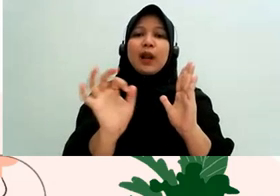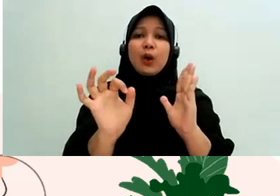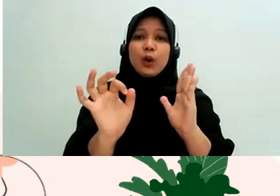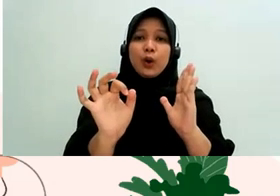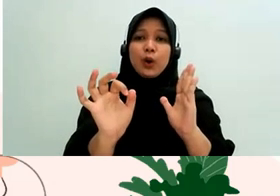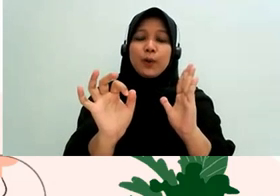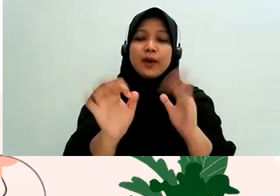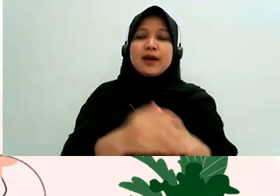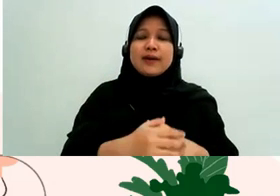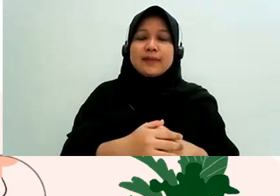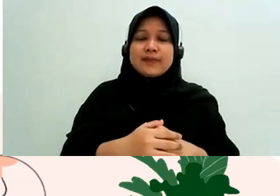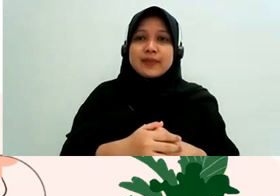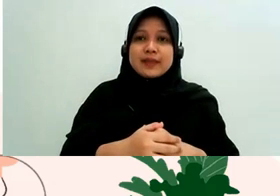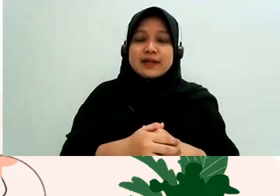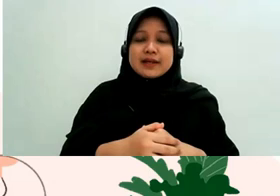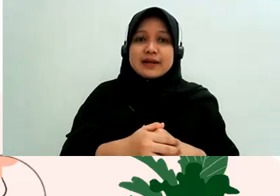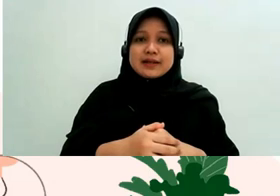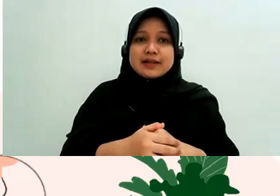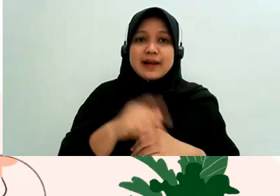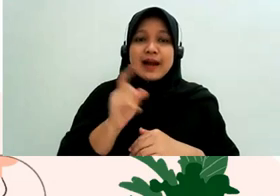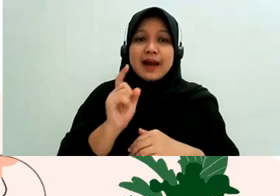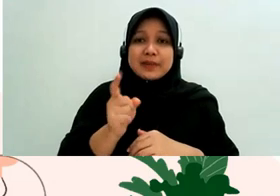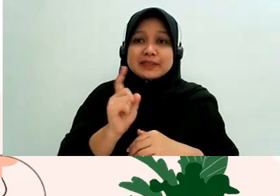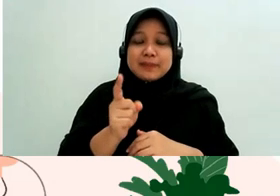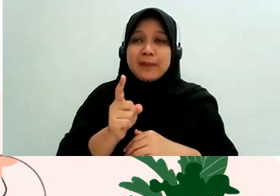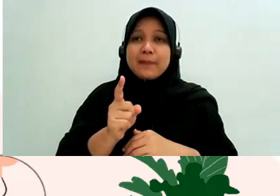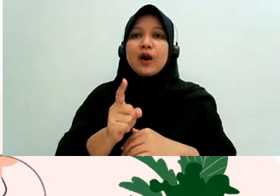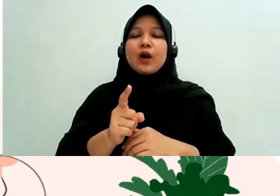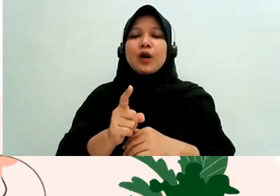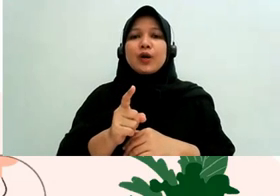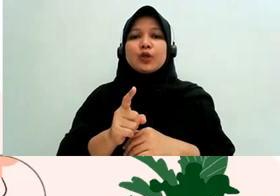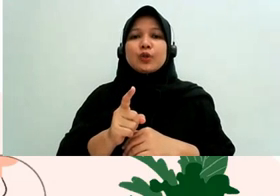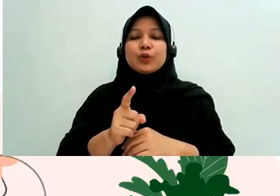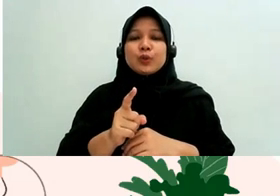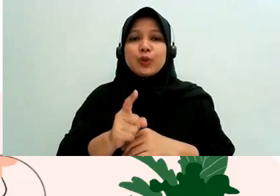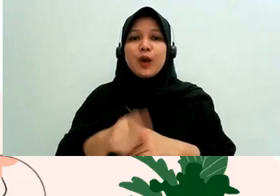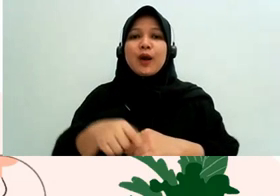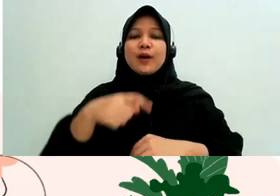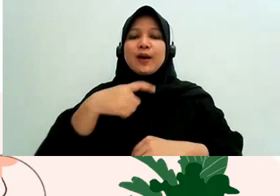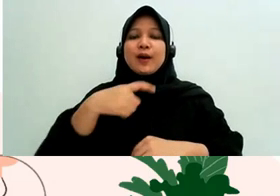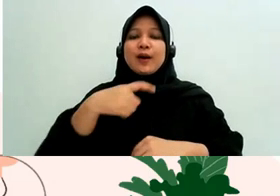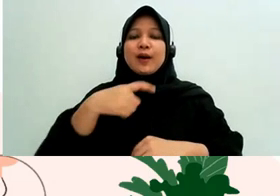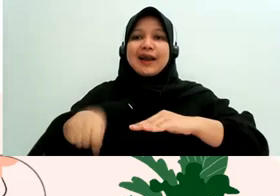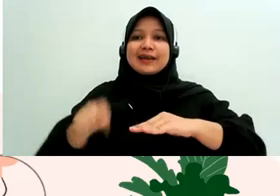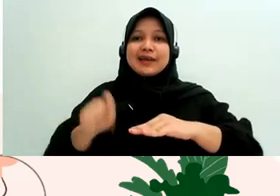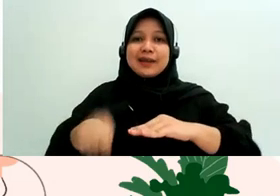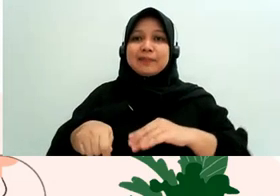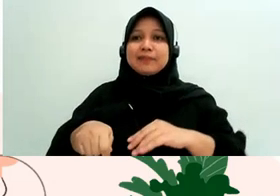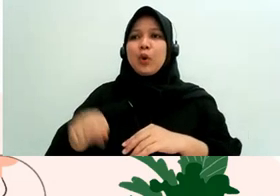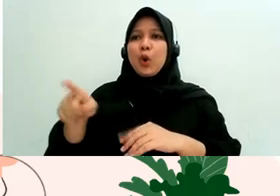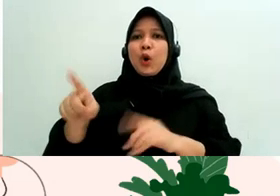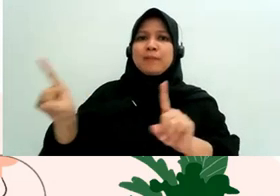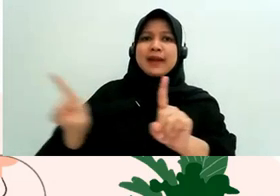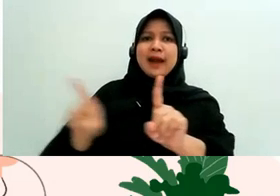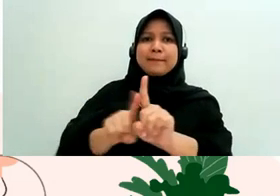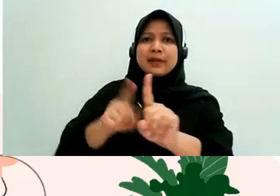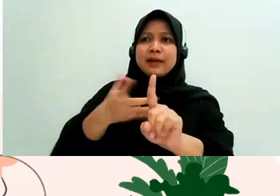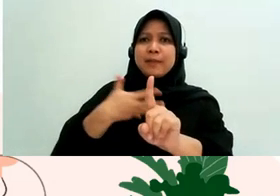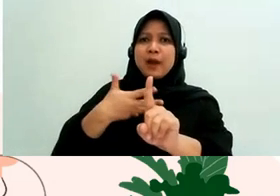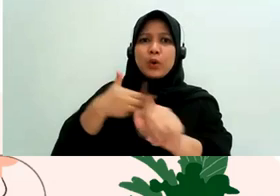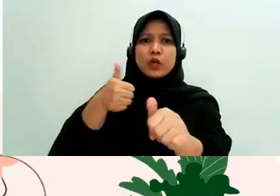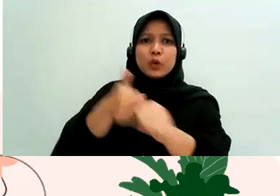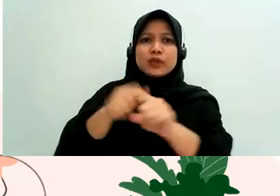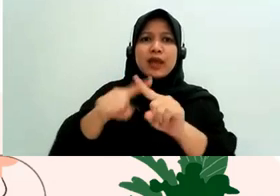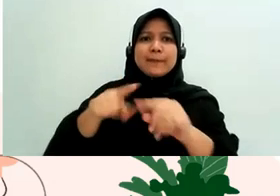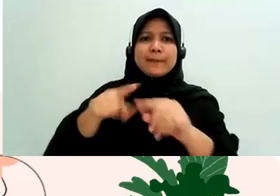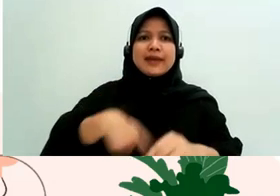ternyata hakim melarang pendampingnya untuk ikut dalam persidangan padahal baik menurut apa namanya